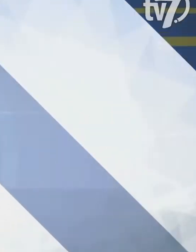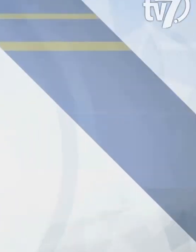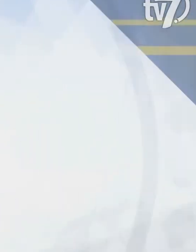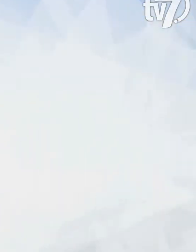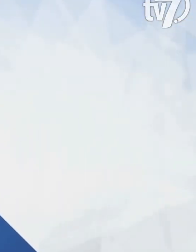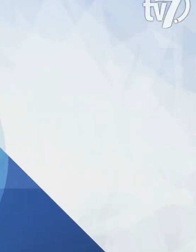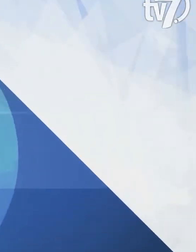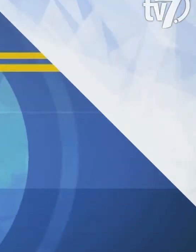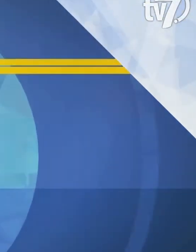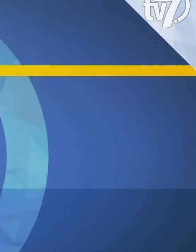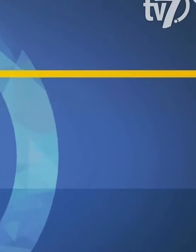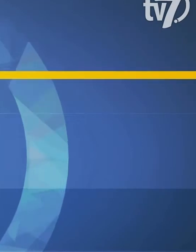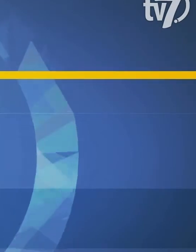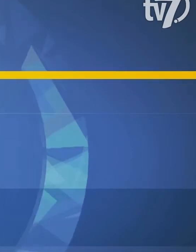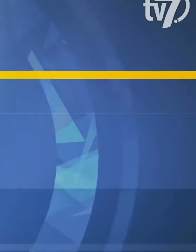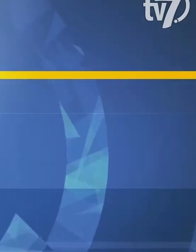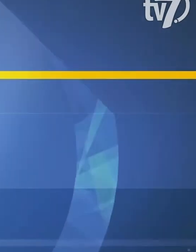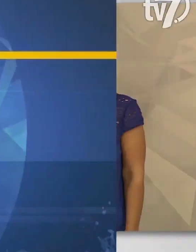A MIGYAR PROGRAM